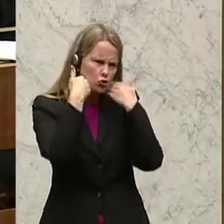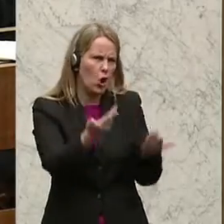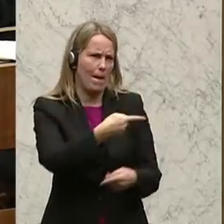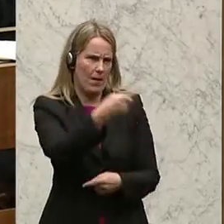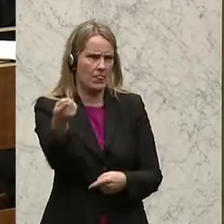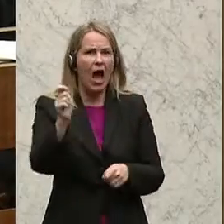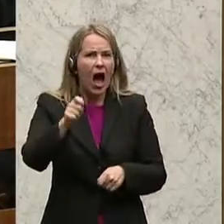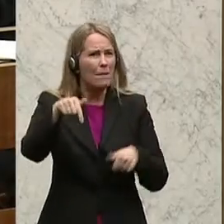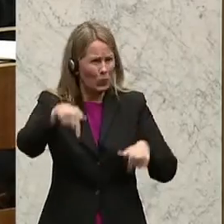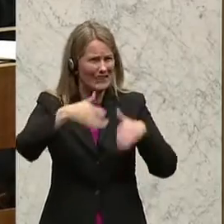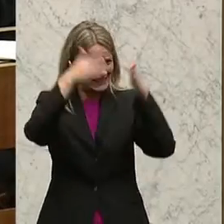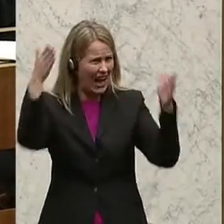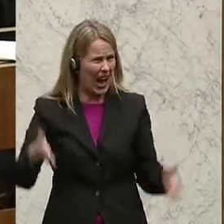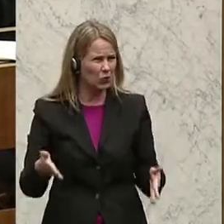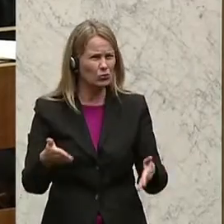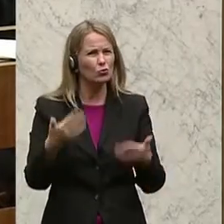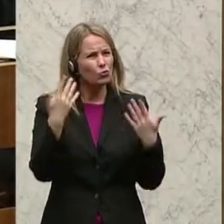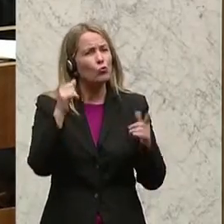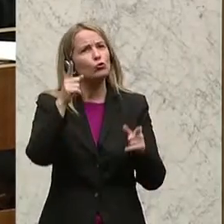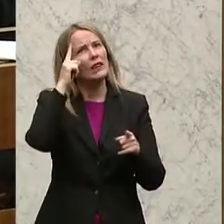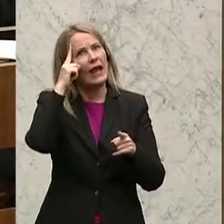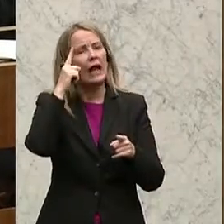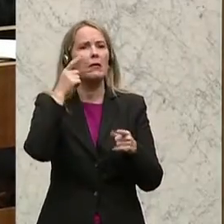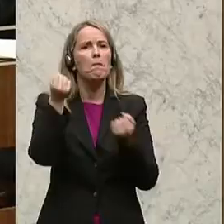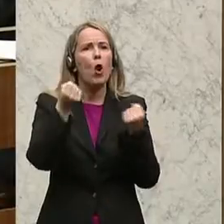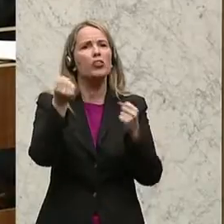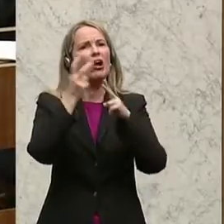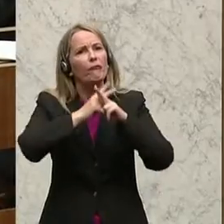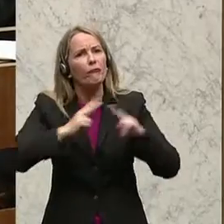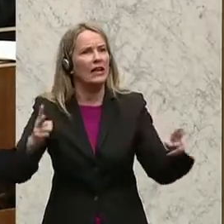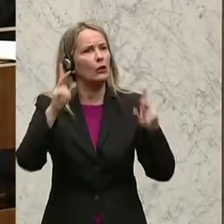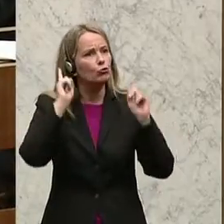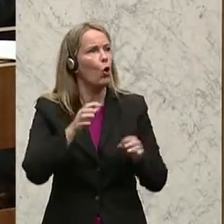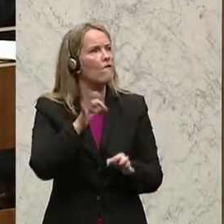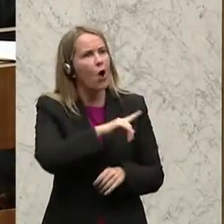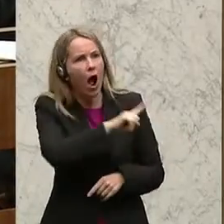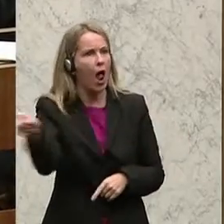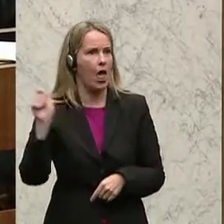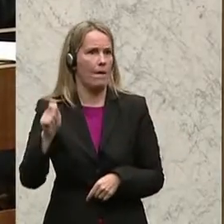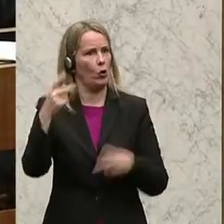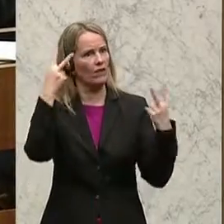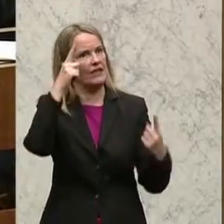Abgeordnete dieses Hauses muss Ihnen die Friedenspolitik eine Angelegenheit aller Abgeordneten sein.